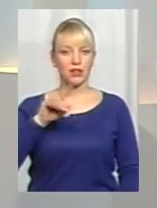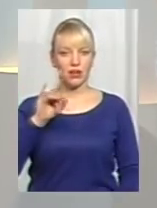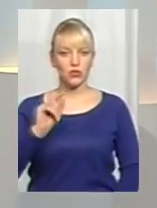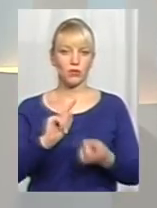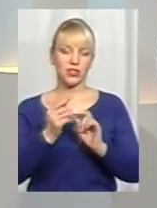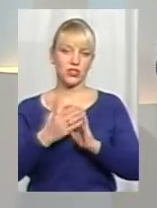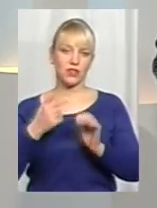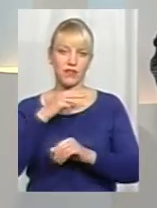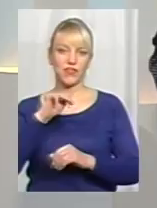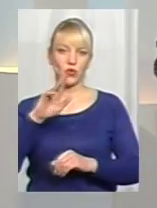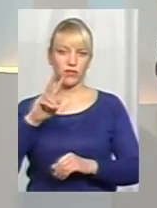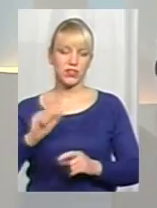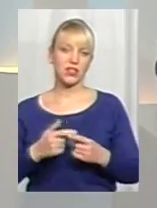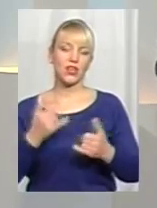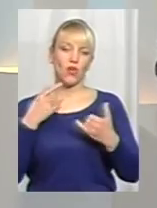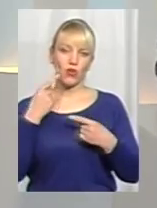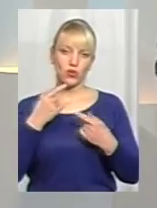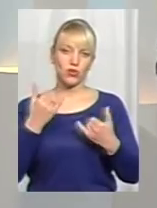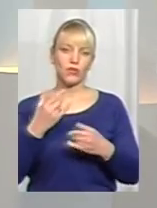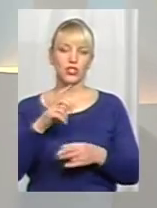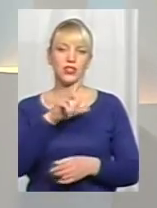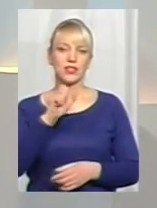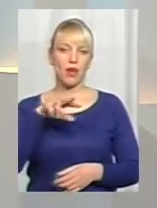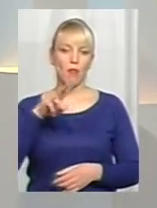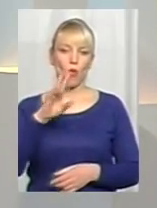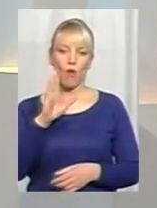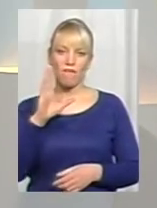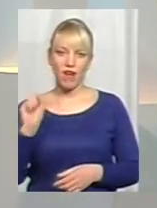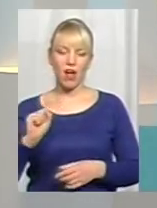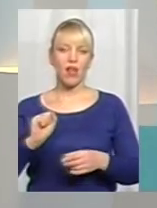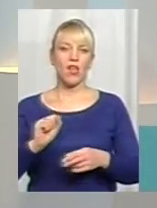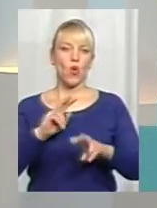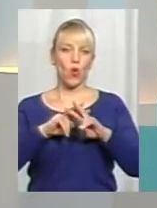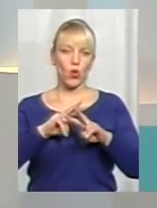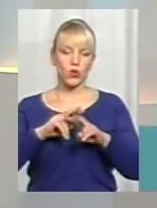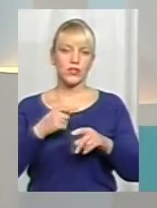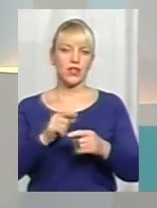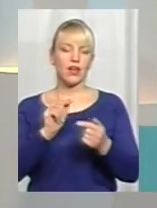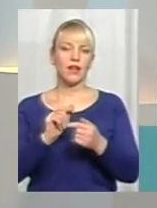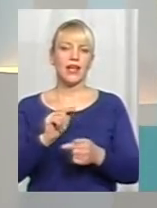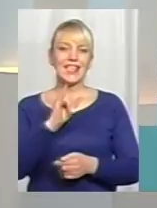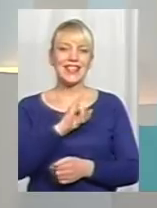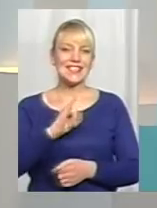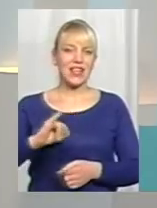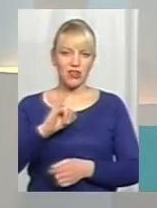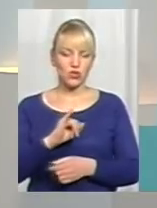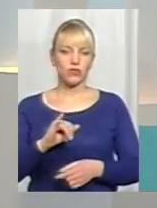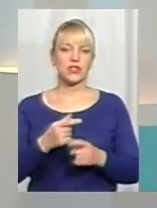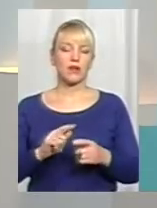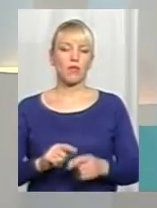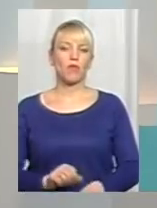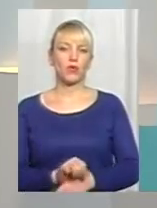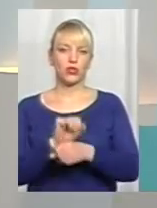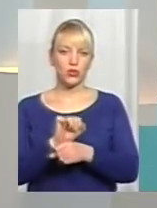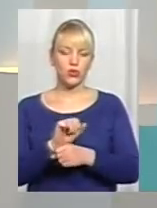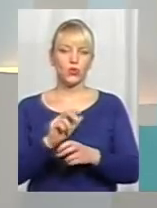Фіновська. Говоримо сьогодні про те, що у замковій колонії Ізяслава протестують в'язні. А почались протести 22 січня.